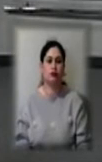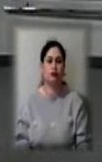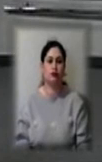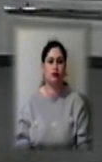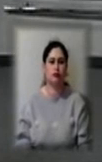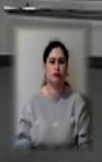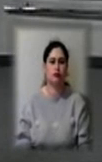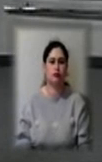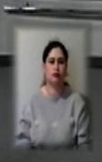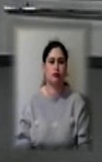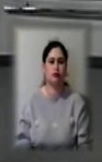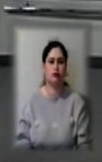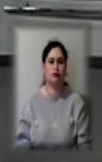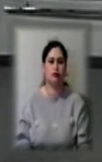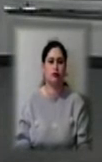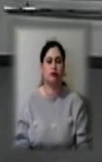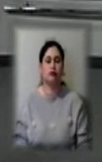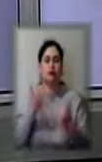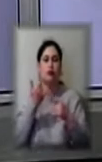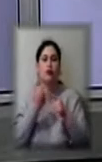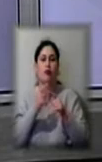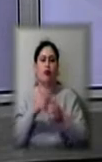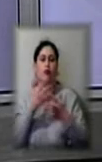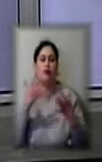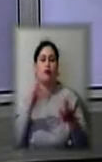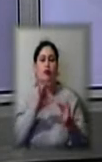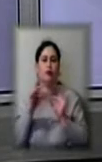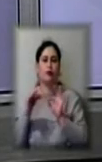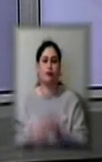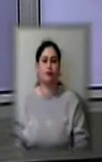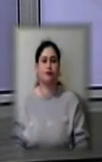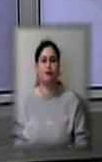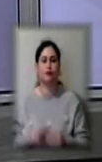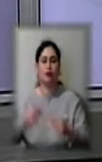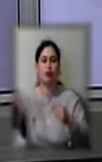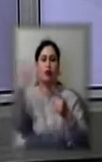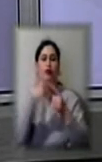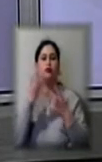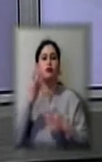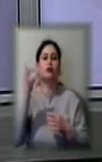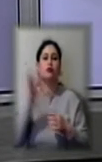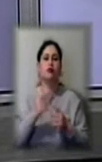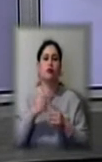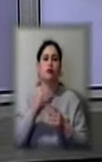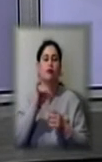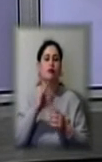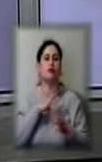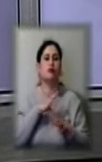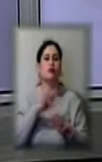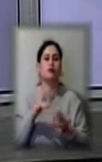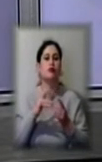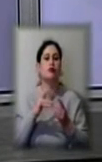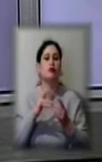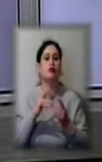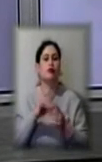А зараз про це та інше більш детальніше. До 3% ліжкомість були зайняті. Такі підсумки за квітень озвучив